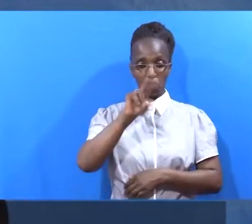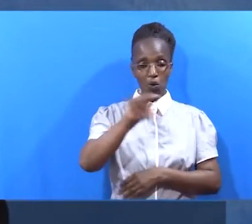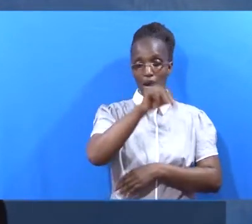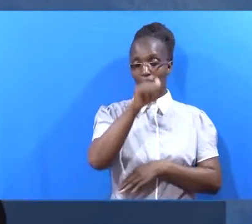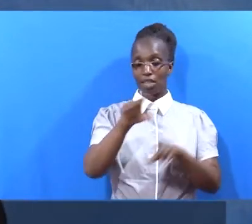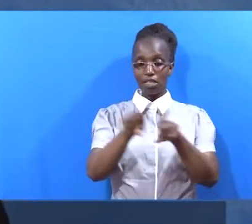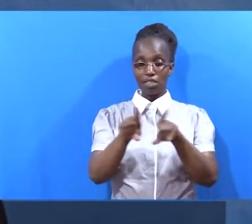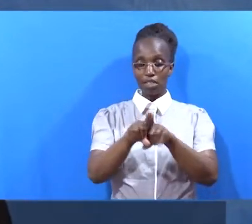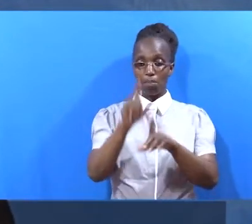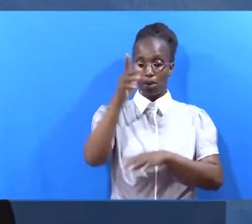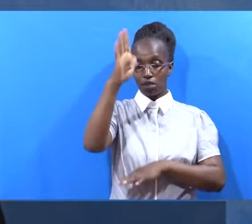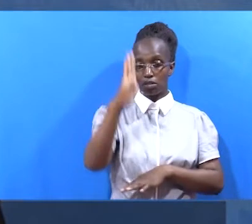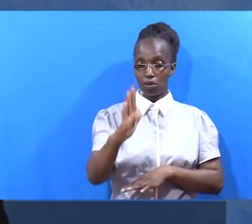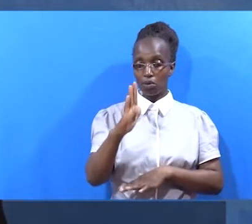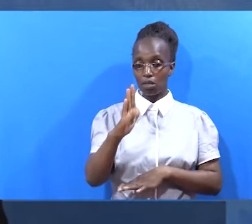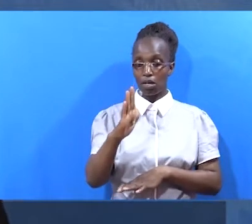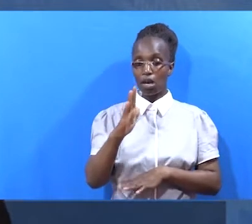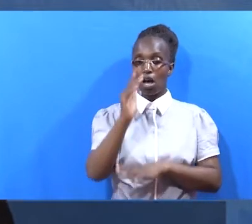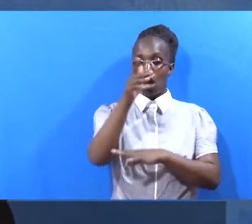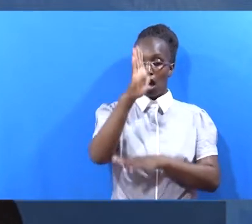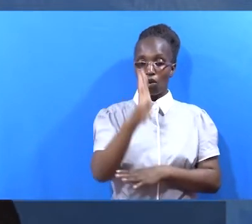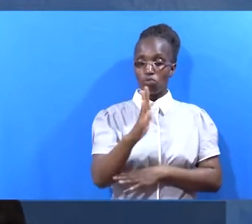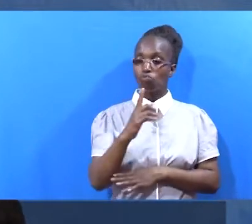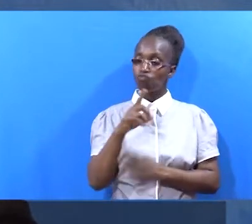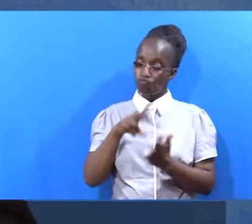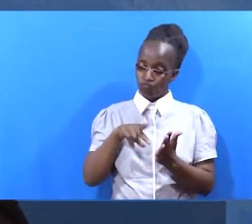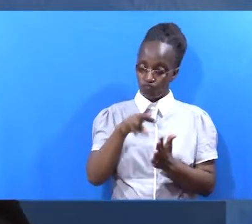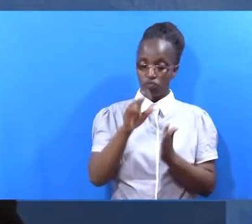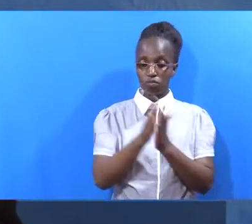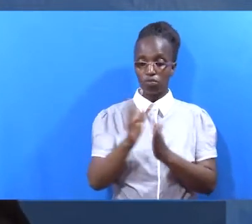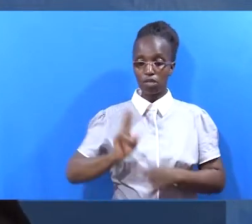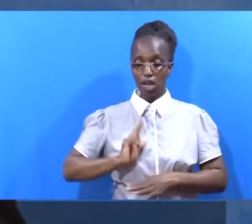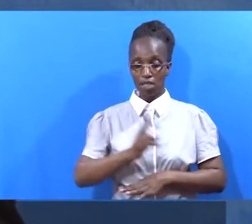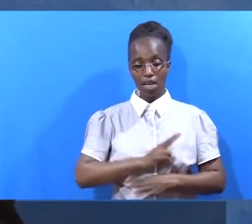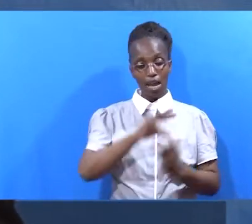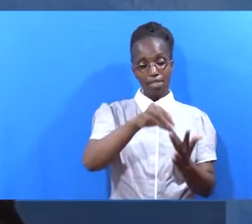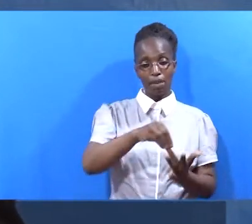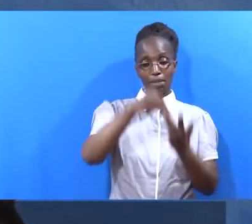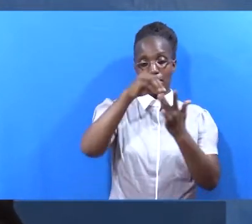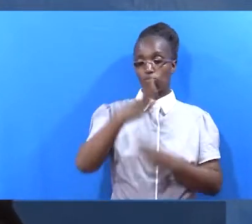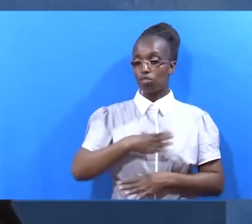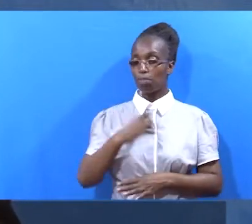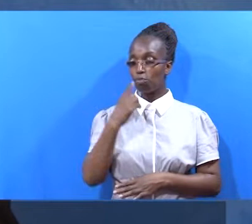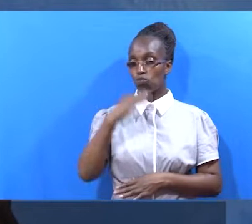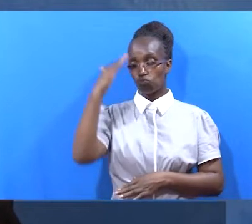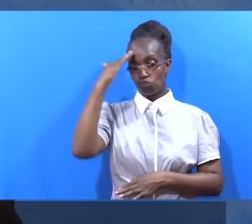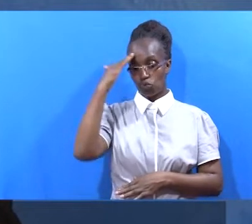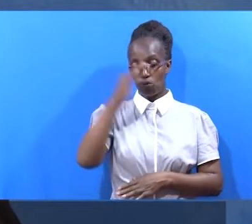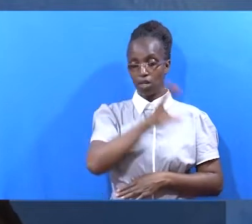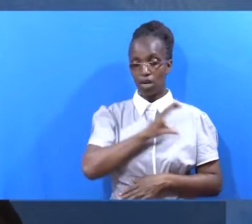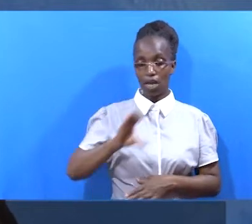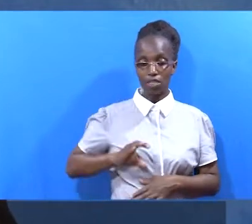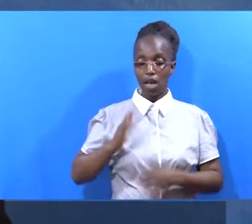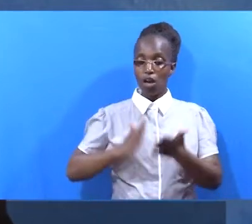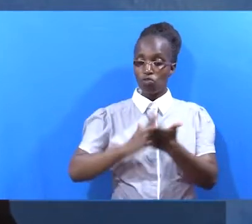ambaye akune mungini kama ye Ni mungu ambaye anatambia pamoja na sisi Na soa wale tunamjua Yesu Kristo kwa